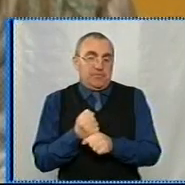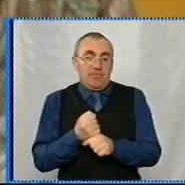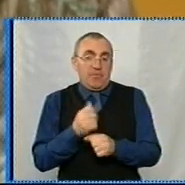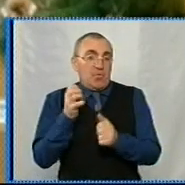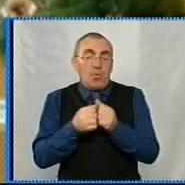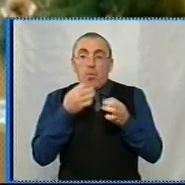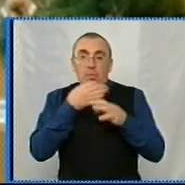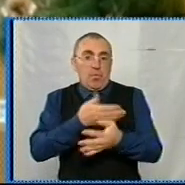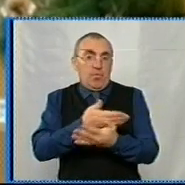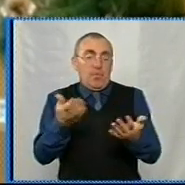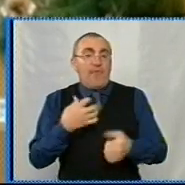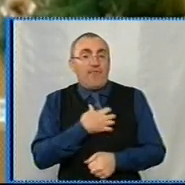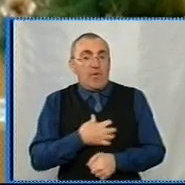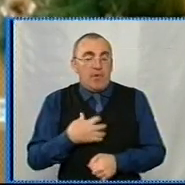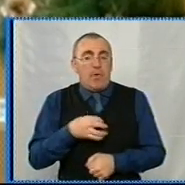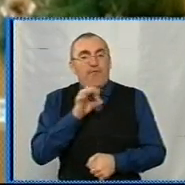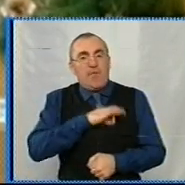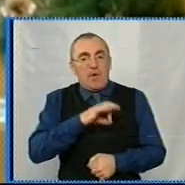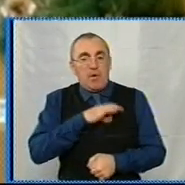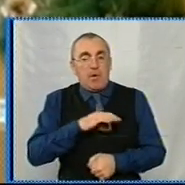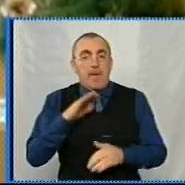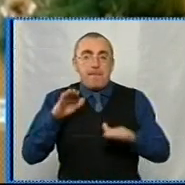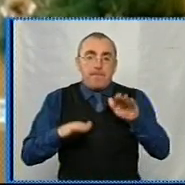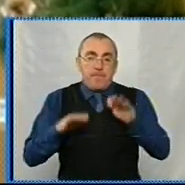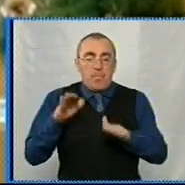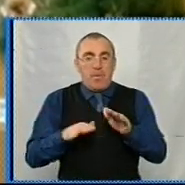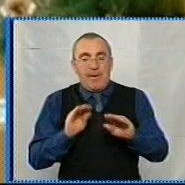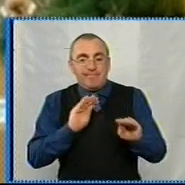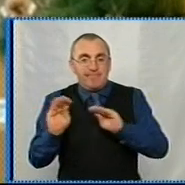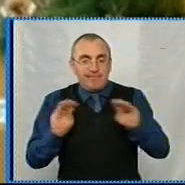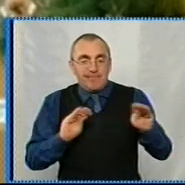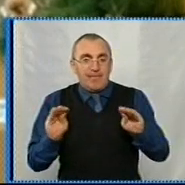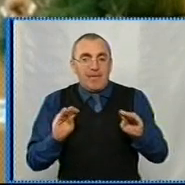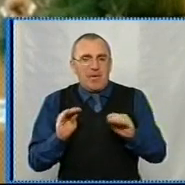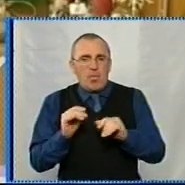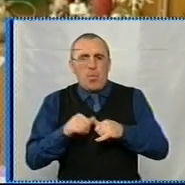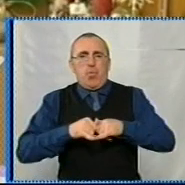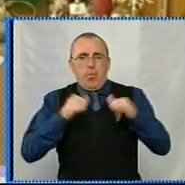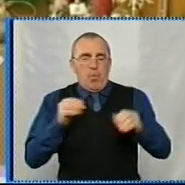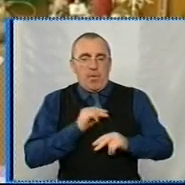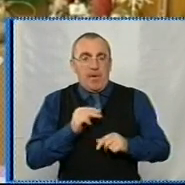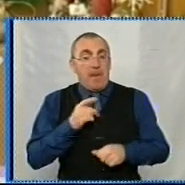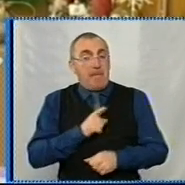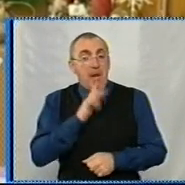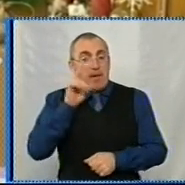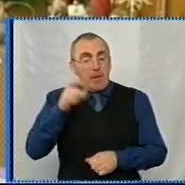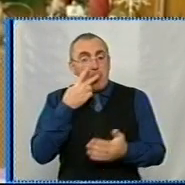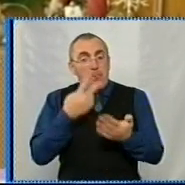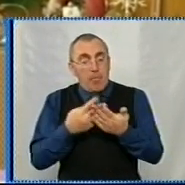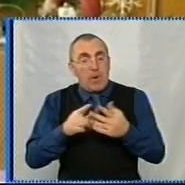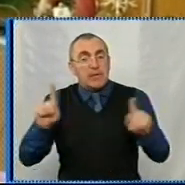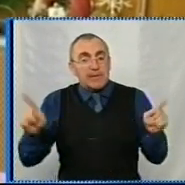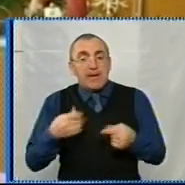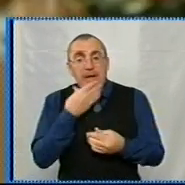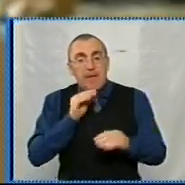зробити будь-хто. Важливо використати в міру елементів декору, щоб не переноситити роботу. Це майстриня показує, як створити